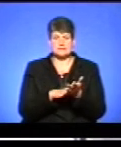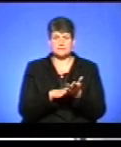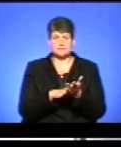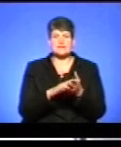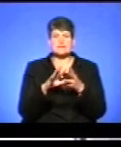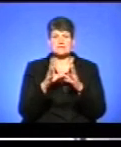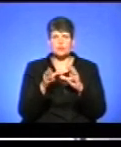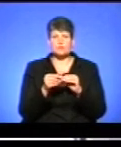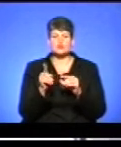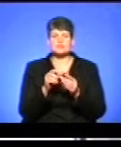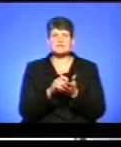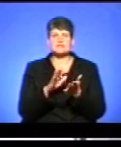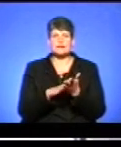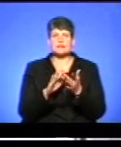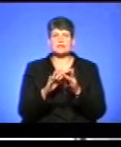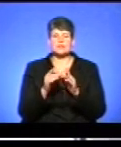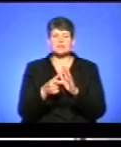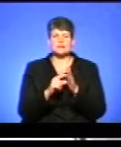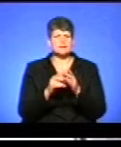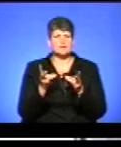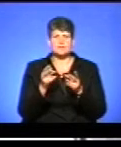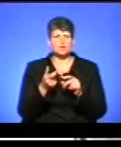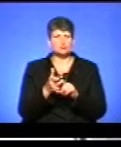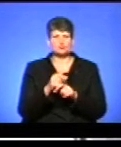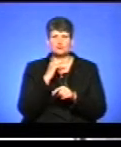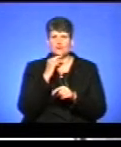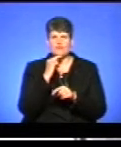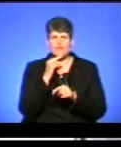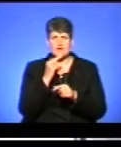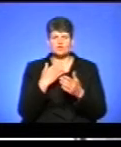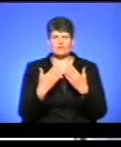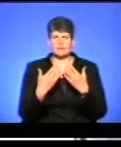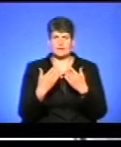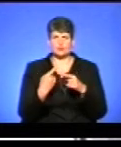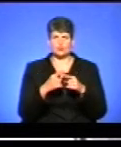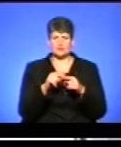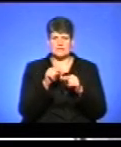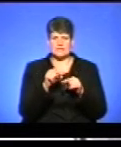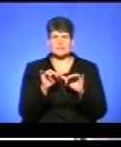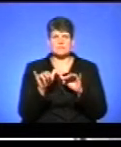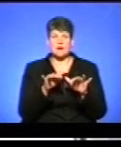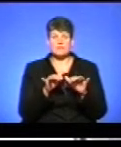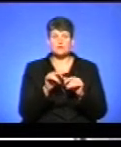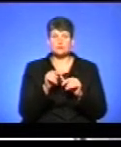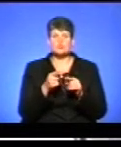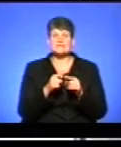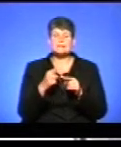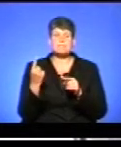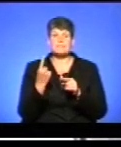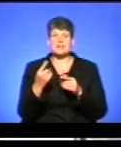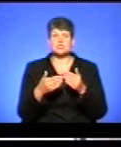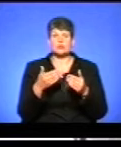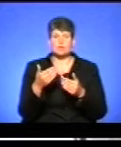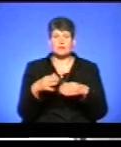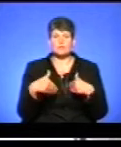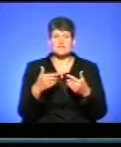Загалом, щоб зареєструвати електронний кабінет, дуже уважно і насправді віднестись до цієї справи, через те, що це перший крок для подачі